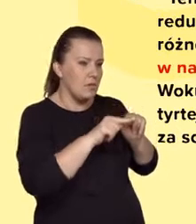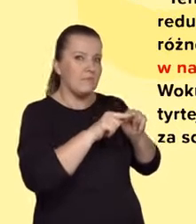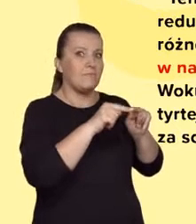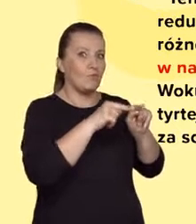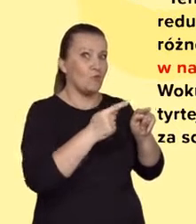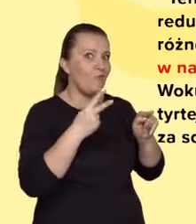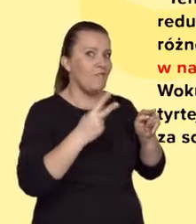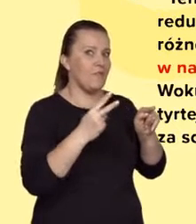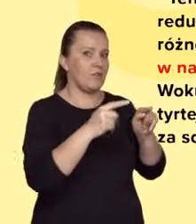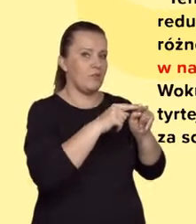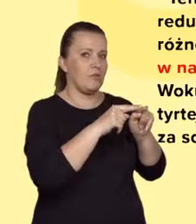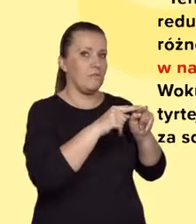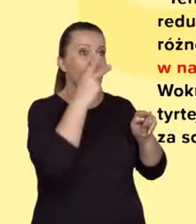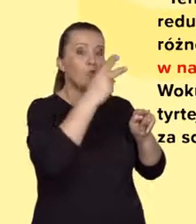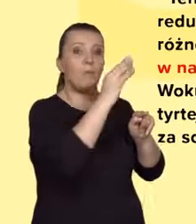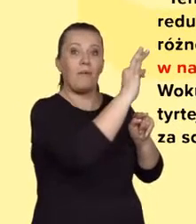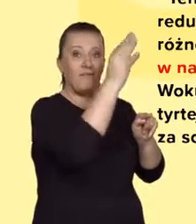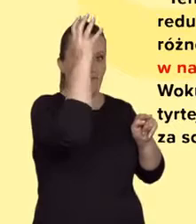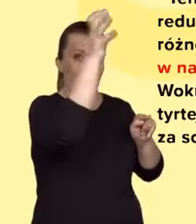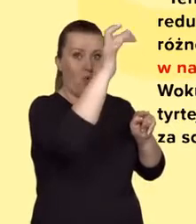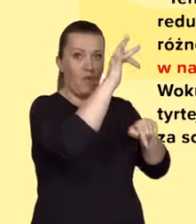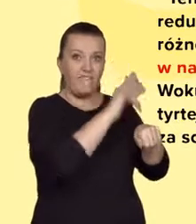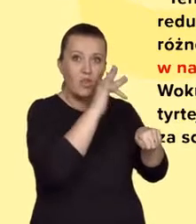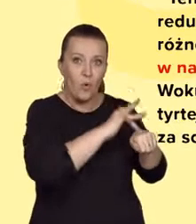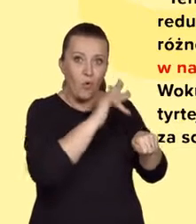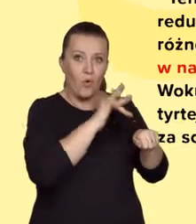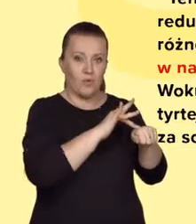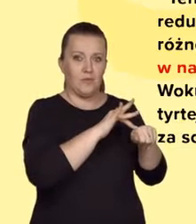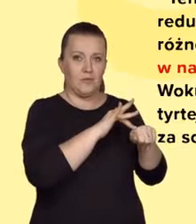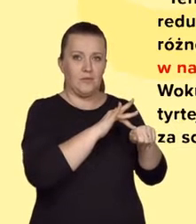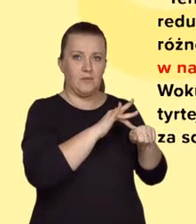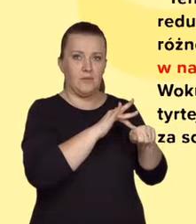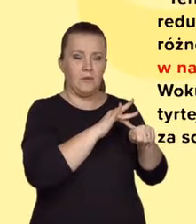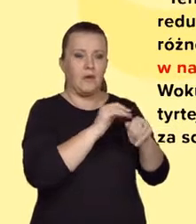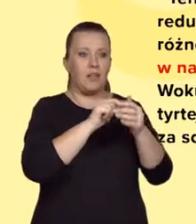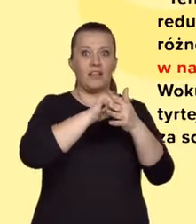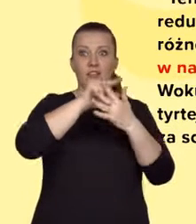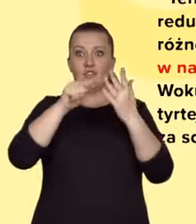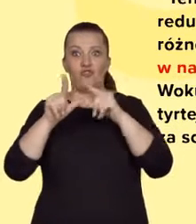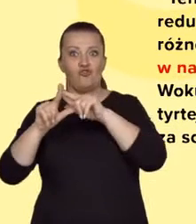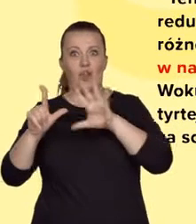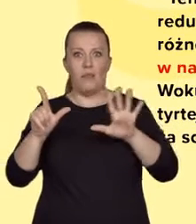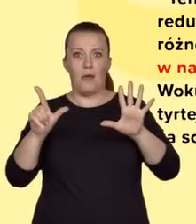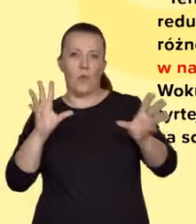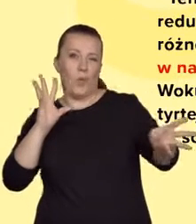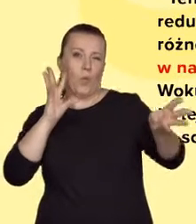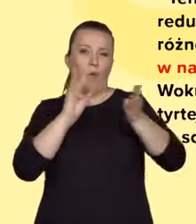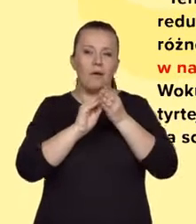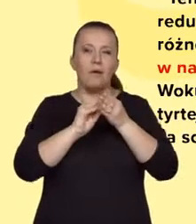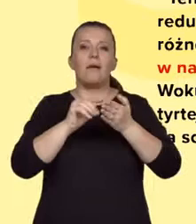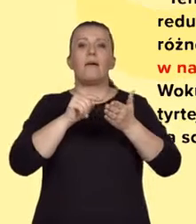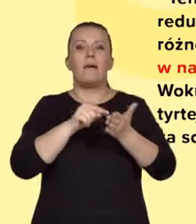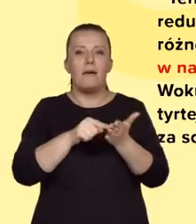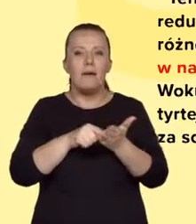One są po prostu niezbędne. Zobacz, jakie wnioski autor wysnuł. I to wszystko razem wzięte